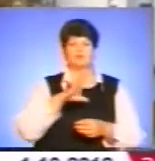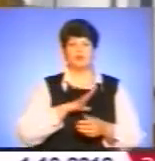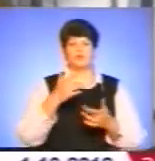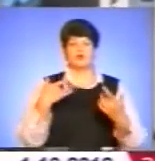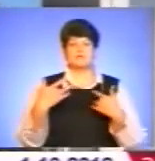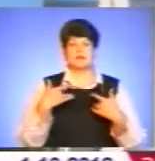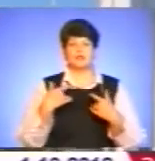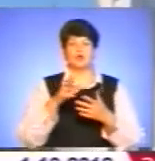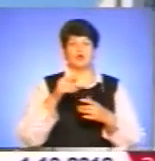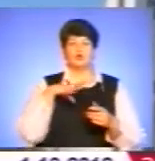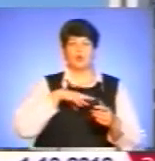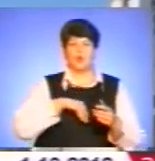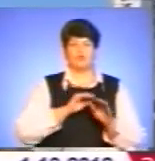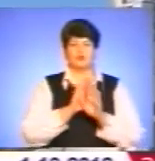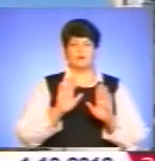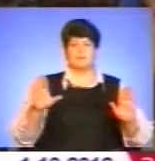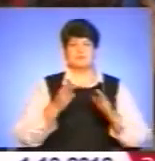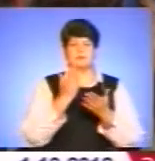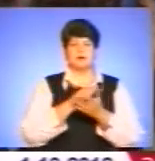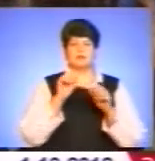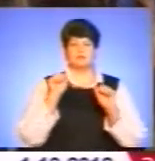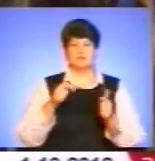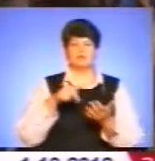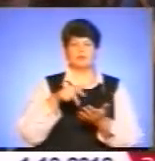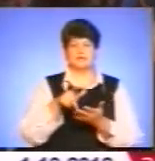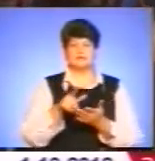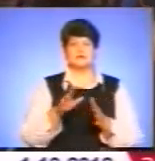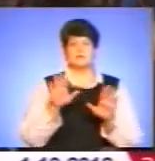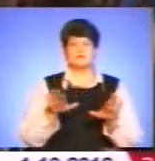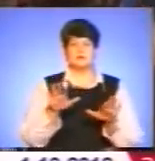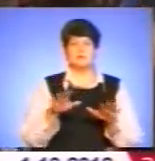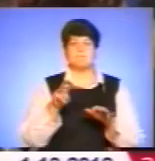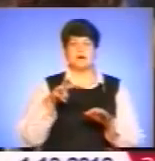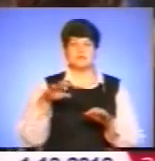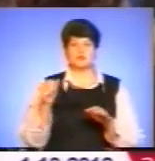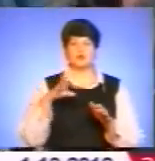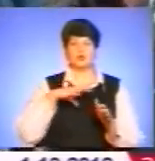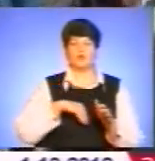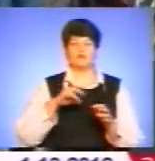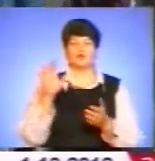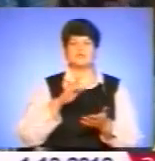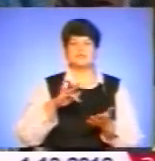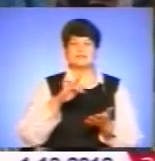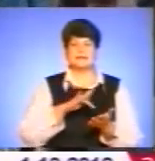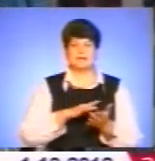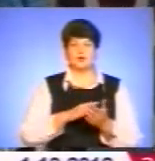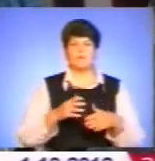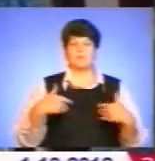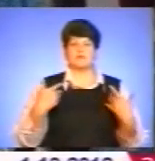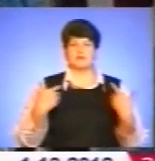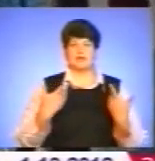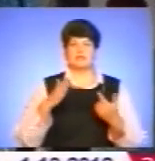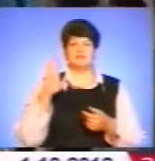Освічани мали можливість пройтися святими місцями Марійського духовного центру. Привітав освічан із професійним святом владика